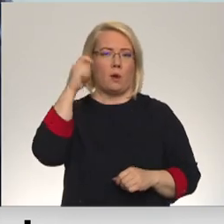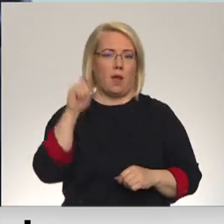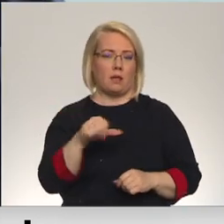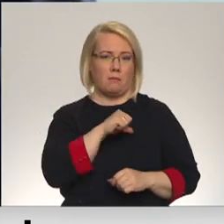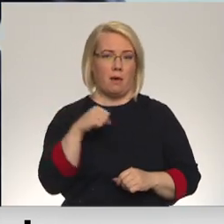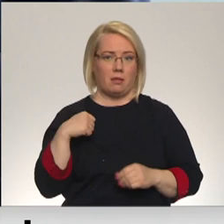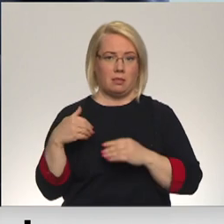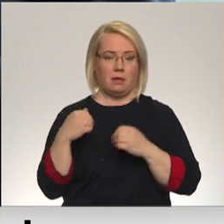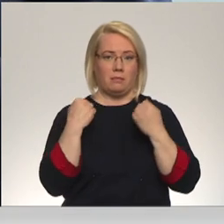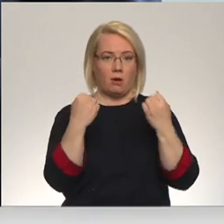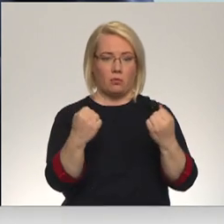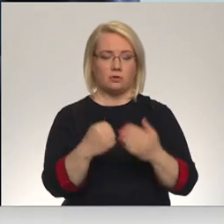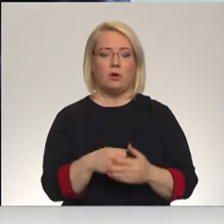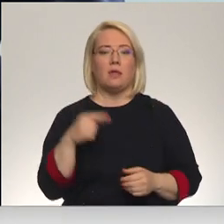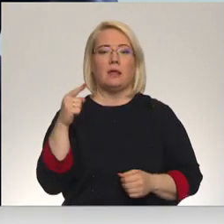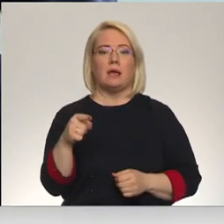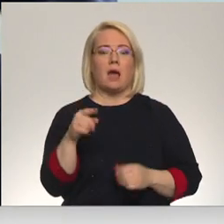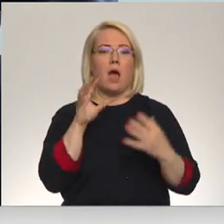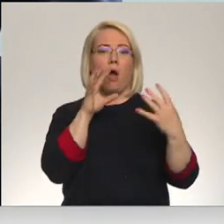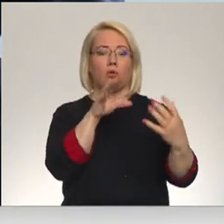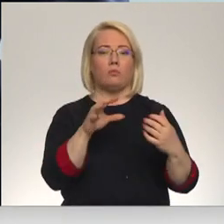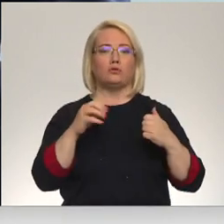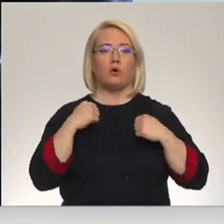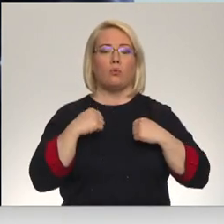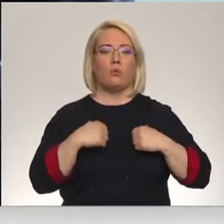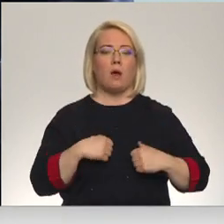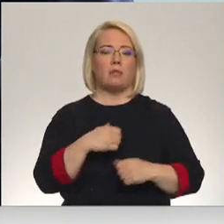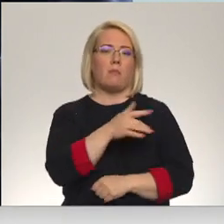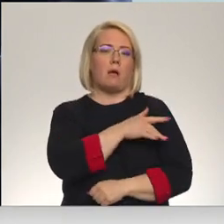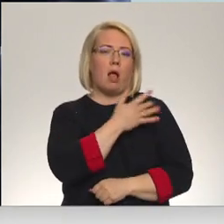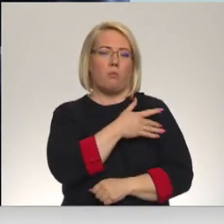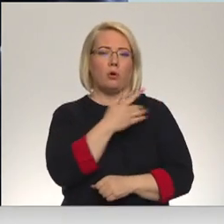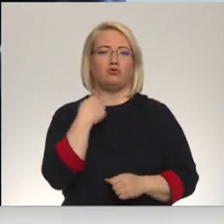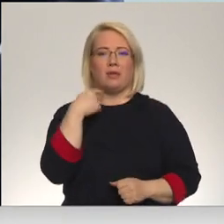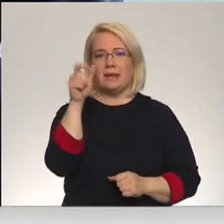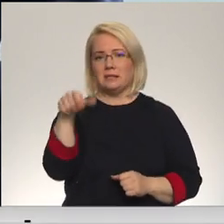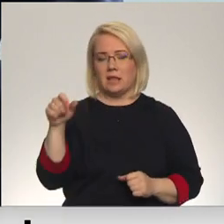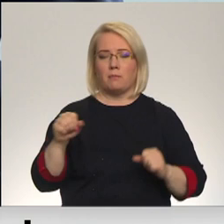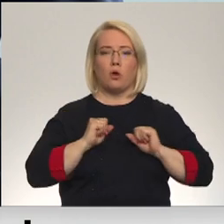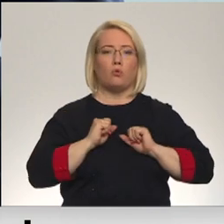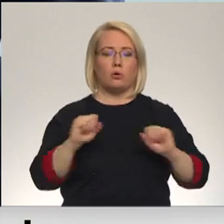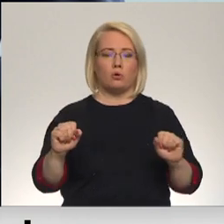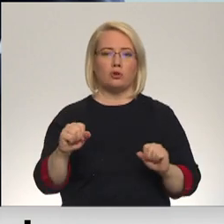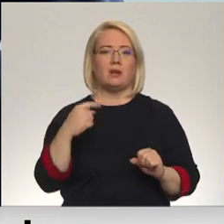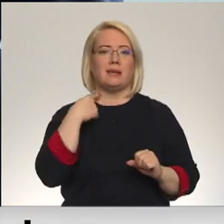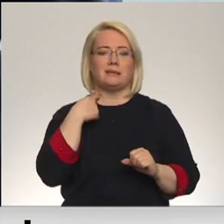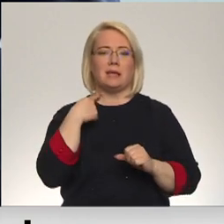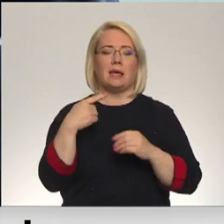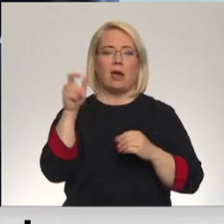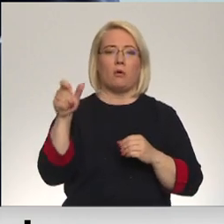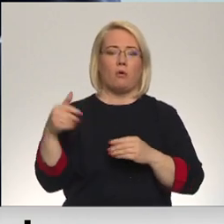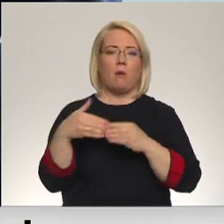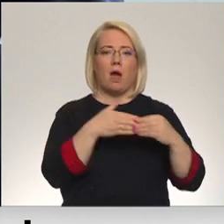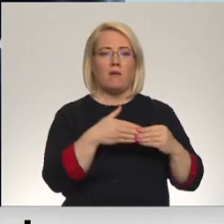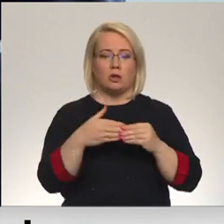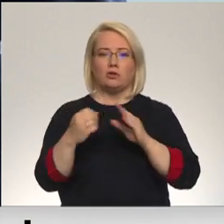Šie 11. autobusi ir godam kalpojuši rītziniekiem, nodrošinājuši šo rītzinieku pārvadāšanu. 18